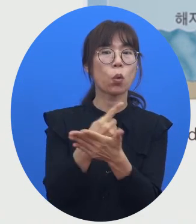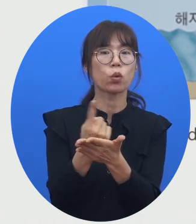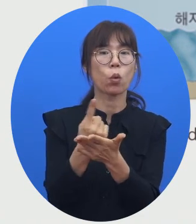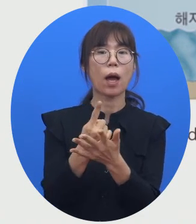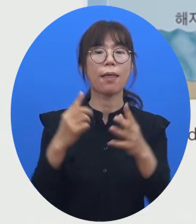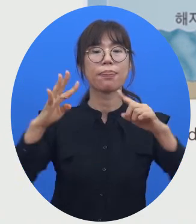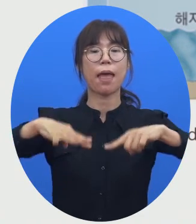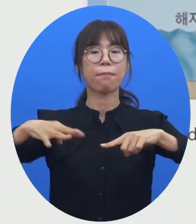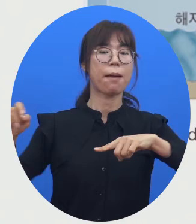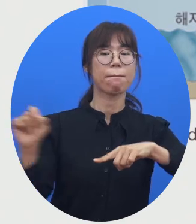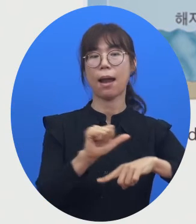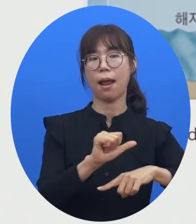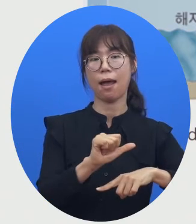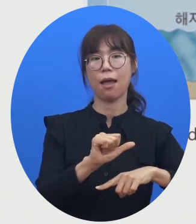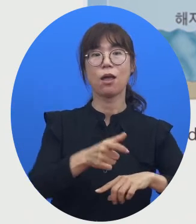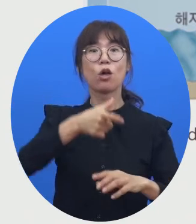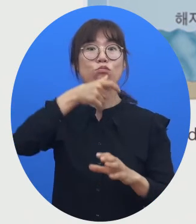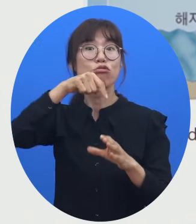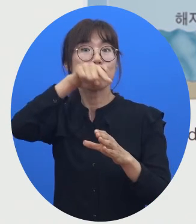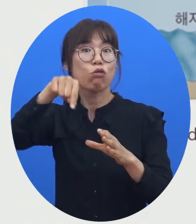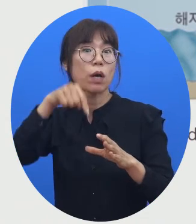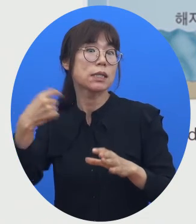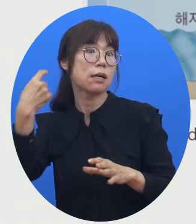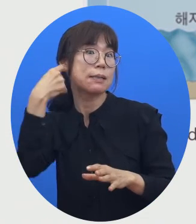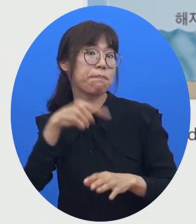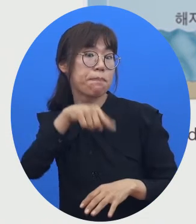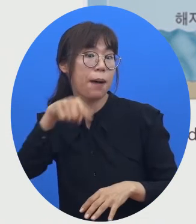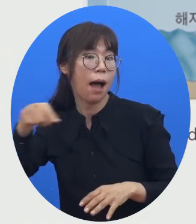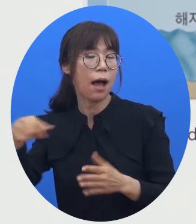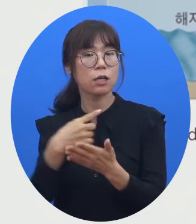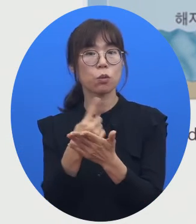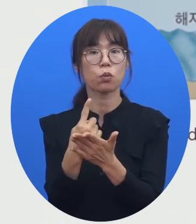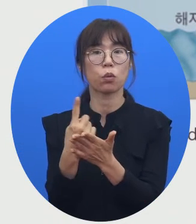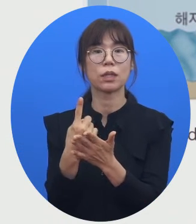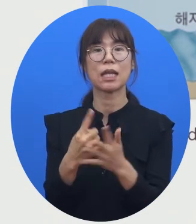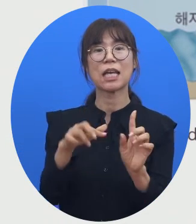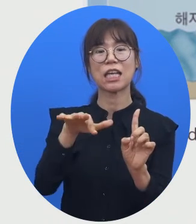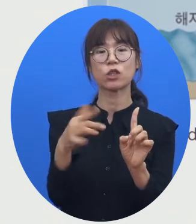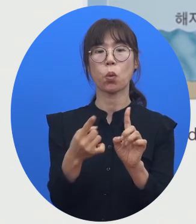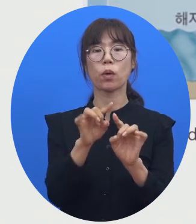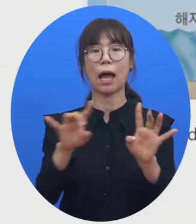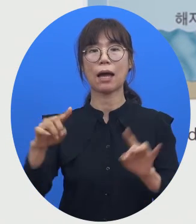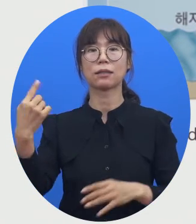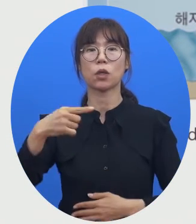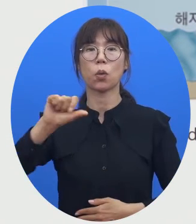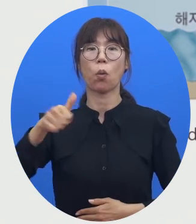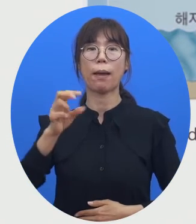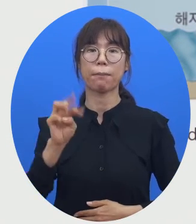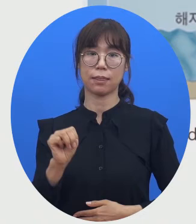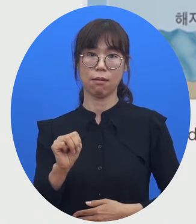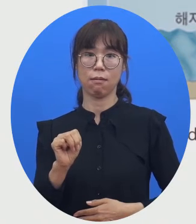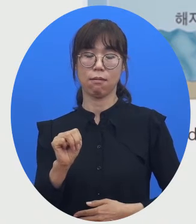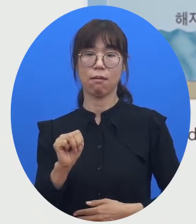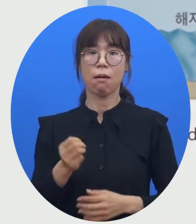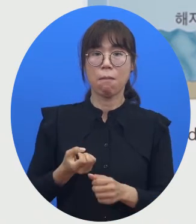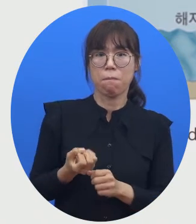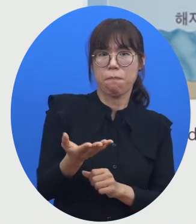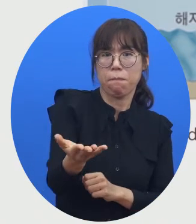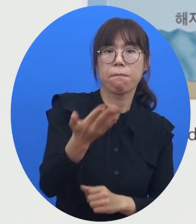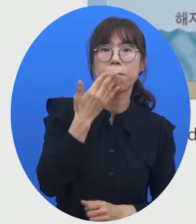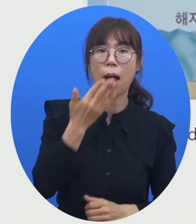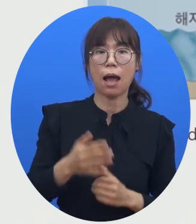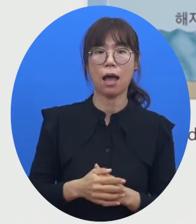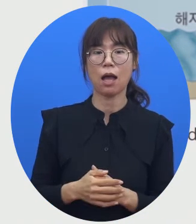물 속에서의 음파의 속도는 초당 1500m를 갈 수가 있고요. 이것은 아까 얘기했던